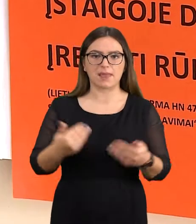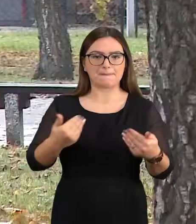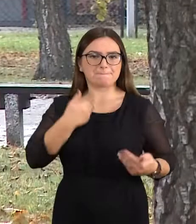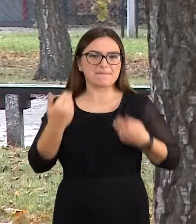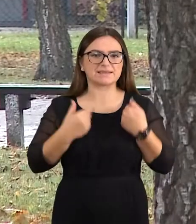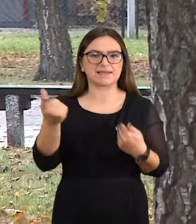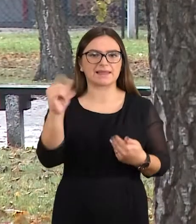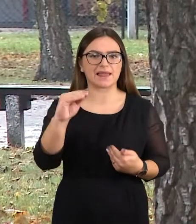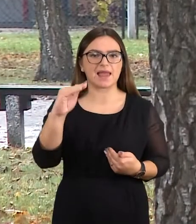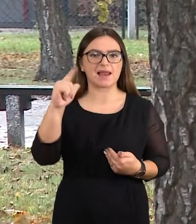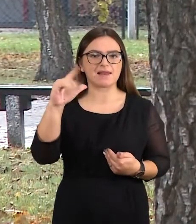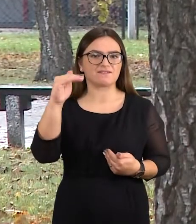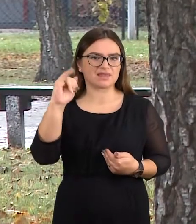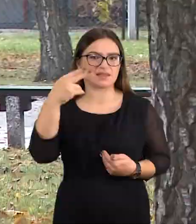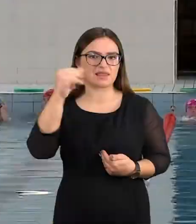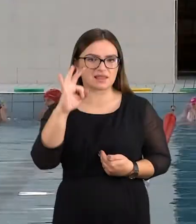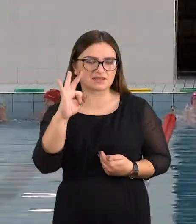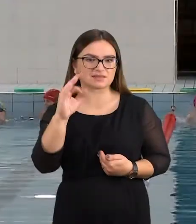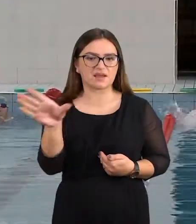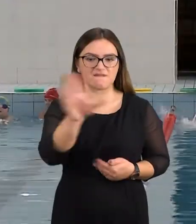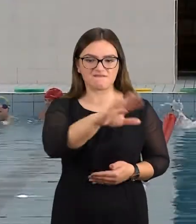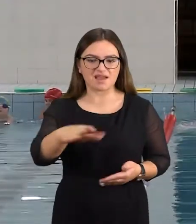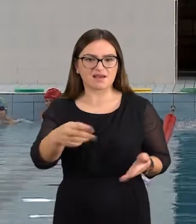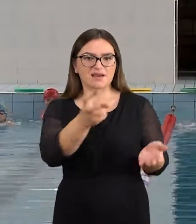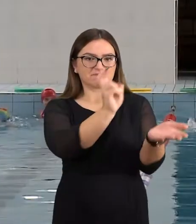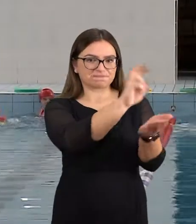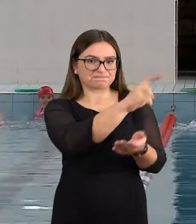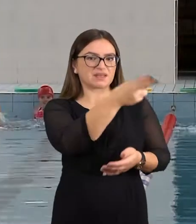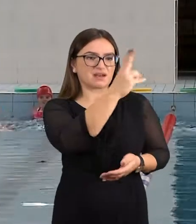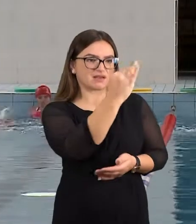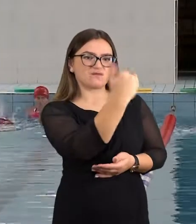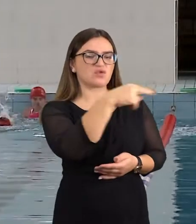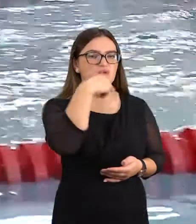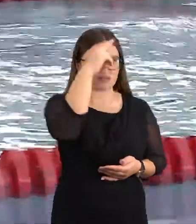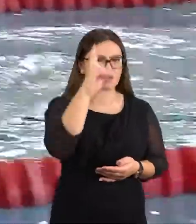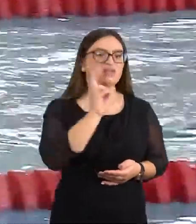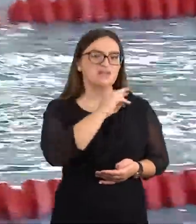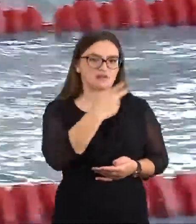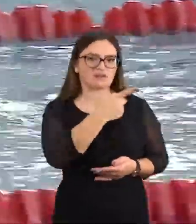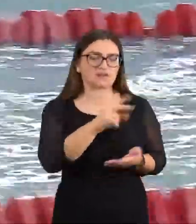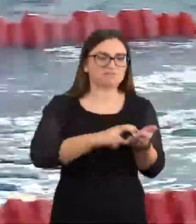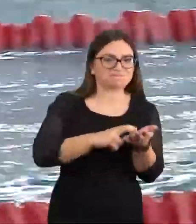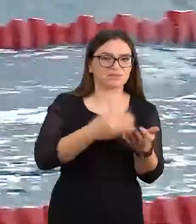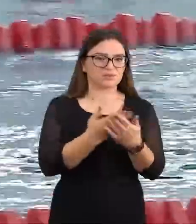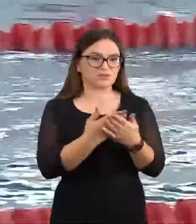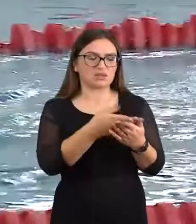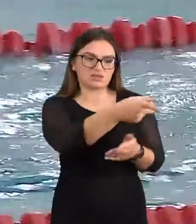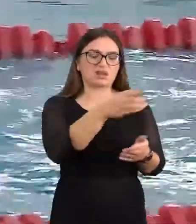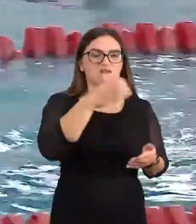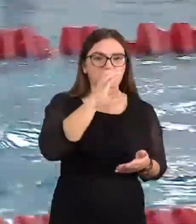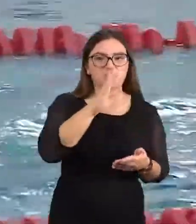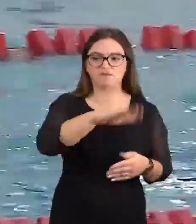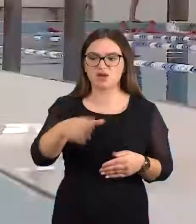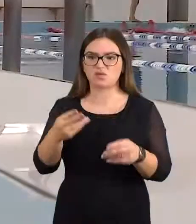suvaldyti pacientų nepasitenkinimą. Baseina Delfinas lankančių vaikų tėvai su nerime, kad vanduo baseinė gali būti